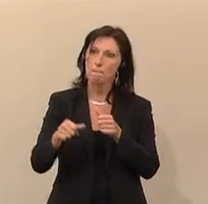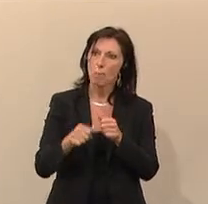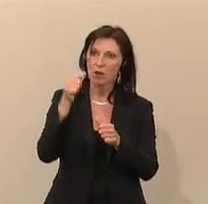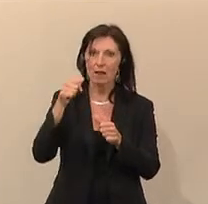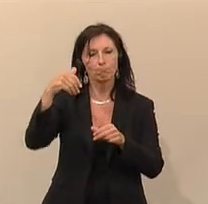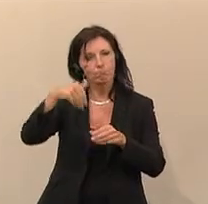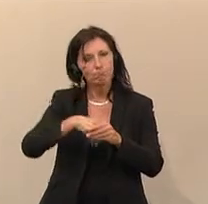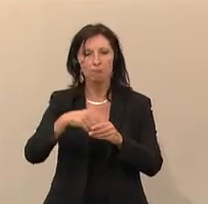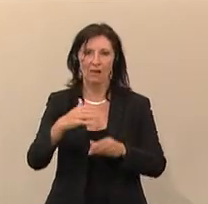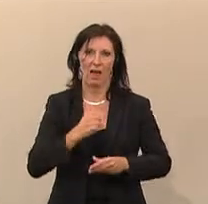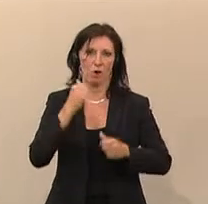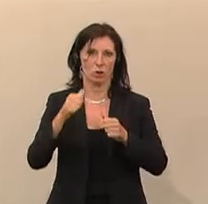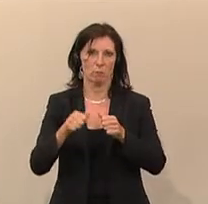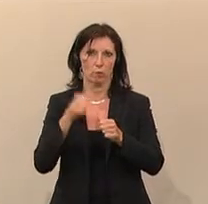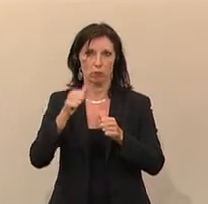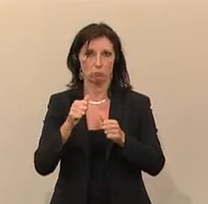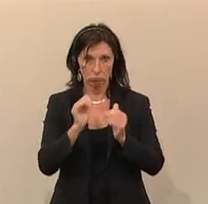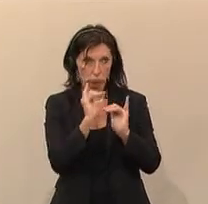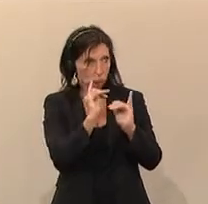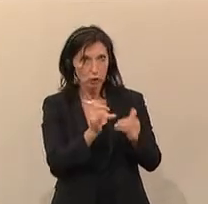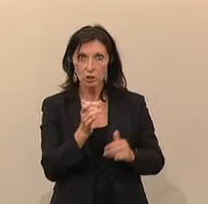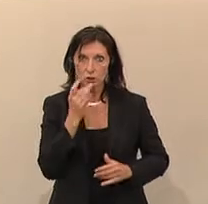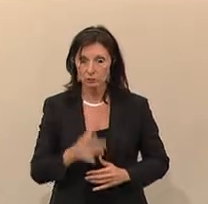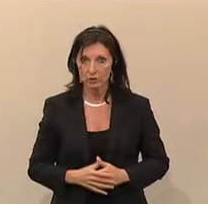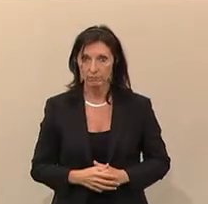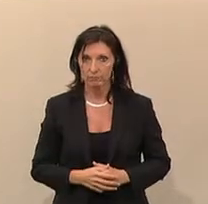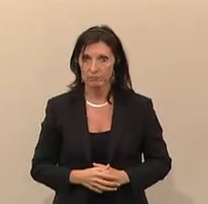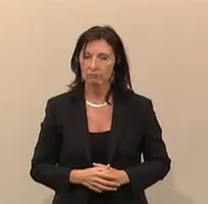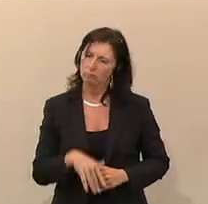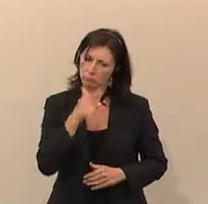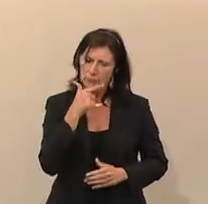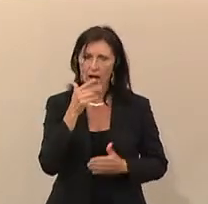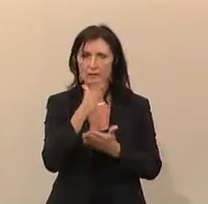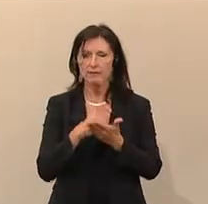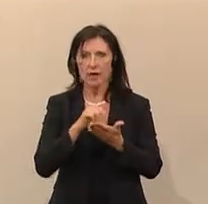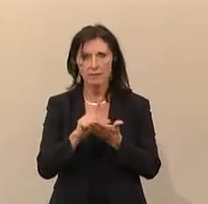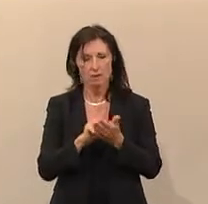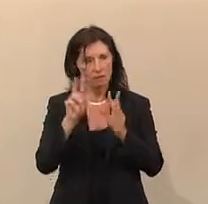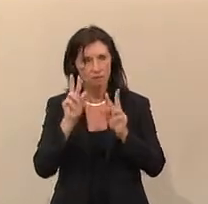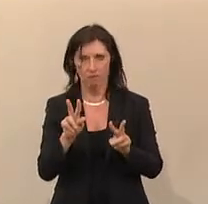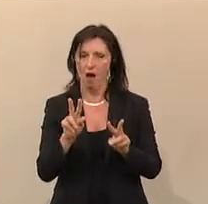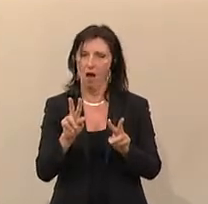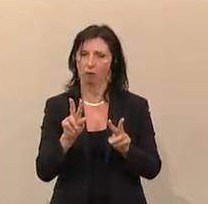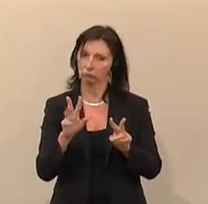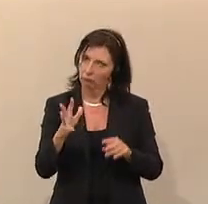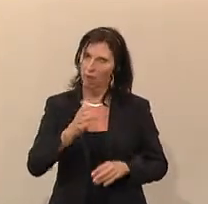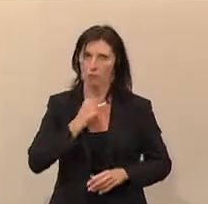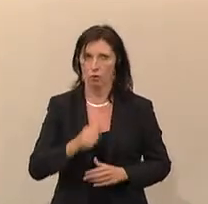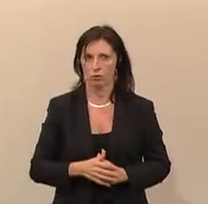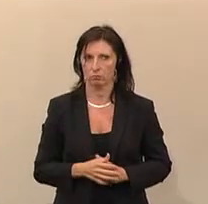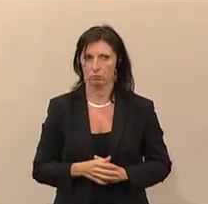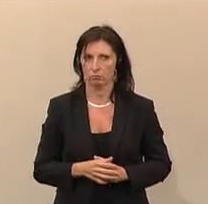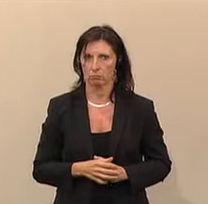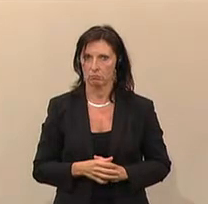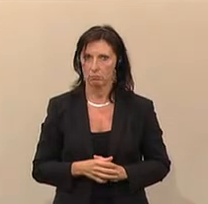Erfolgsmodell. Ja, das stimmt auch so. Die Altersteilzeit ist tatsächlich ein Erfolgsmodell. Das sieht